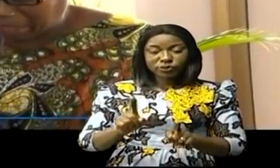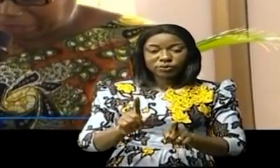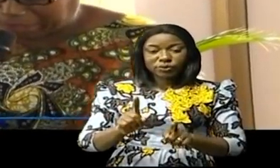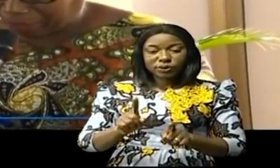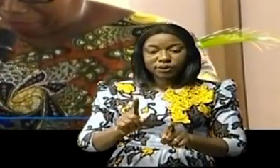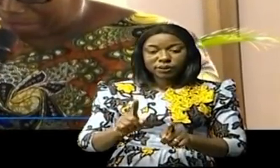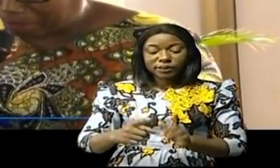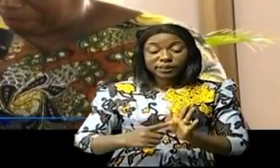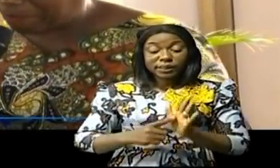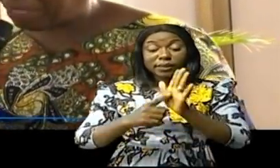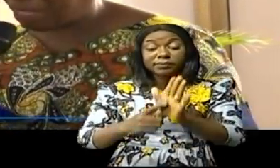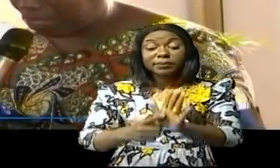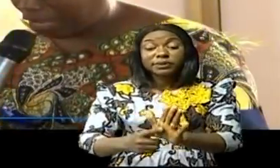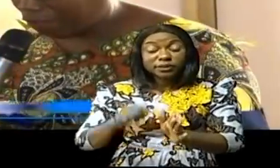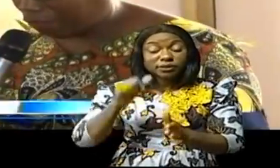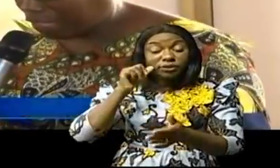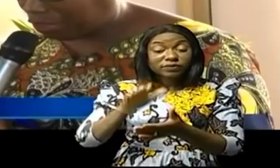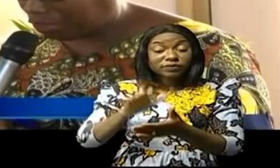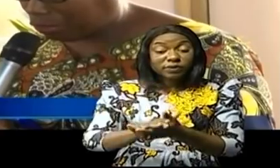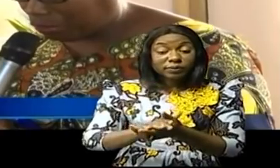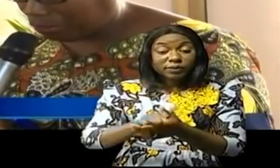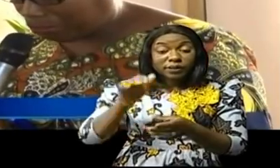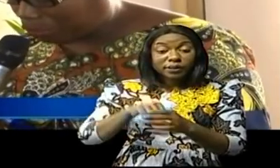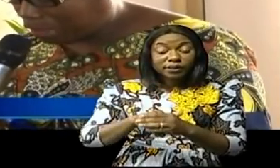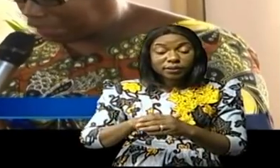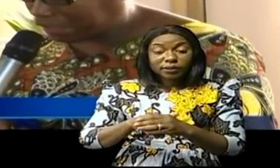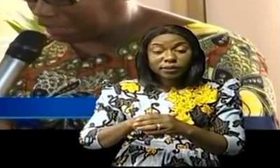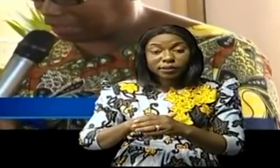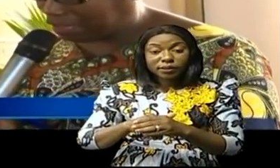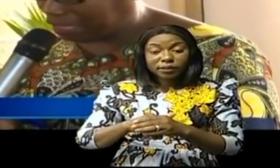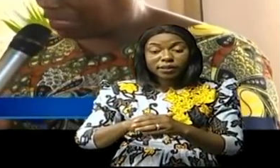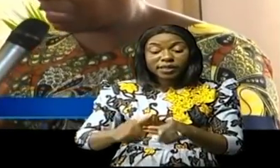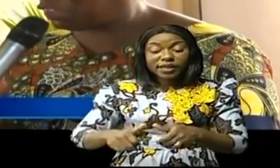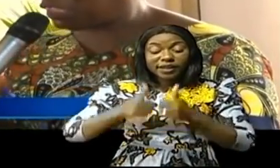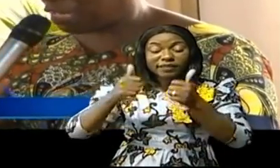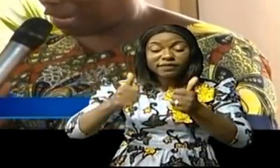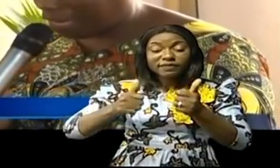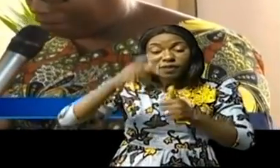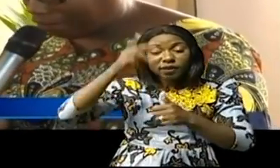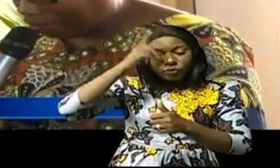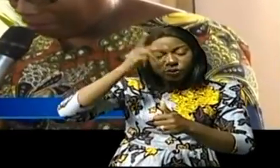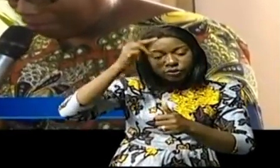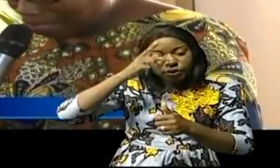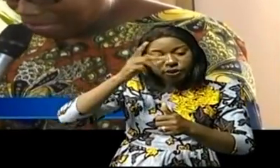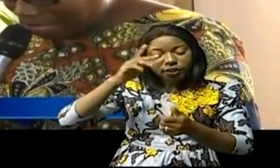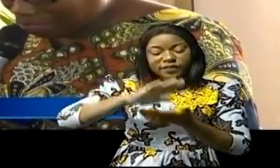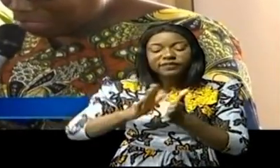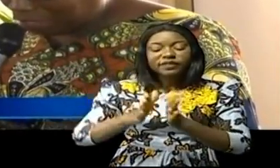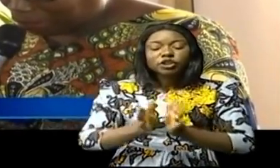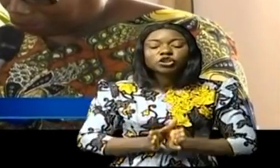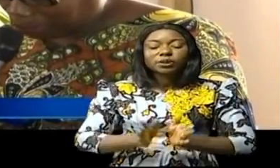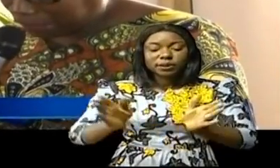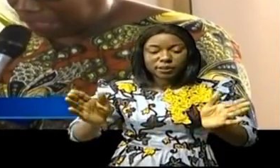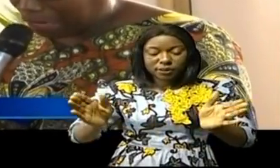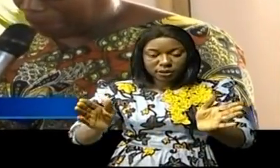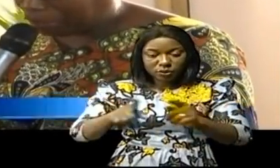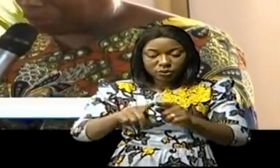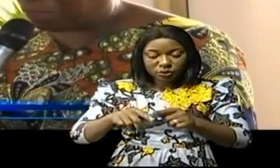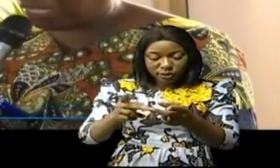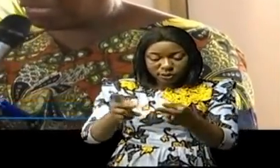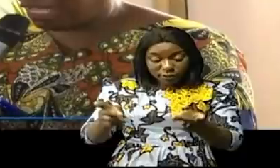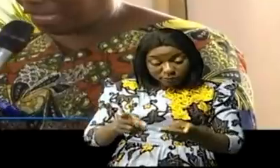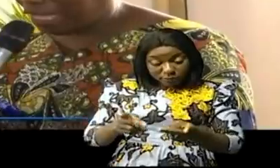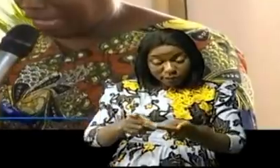présence des femmes dans la vie politique de manière générale et dans les femmes politiques en